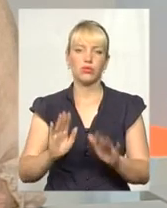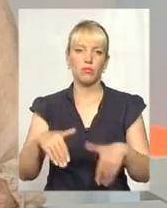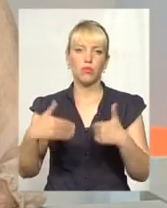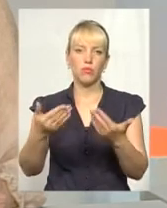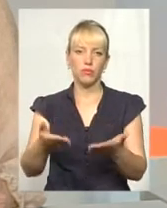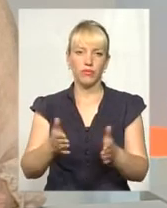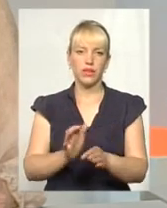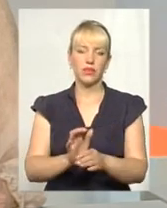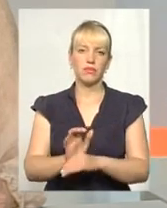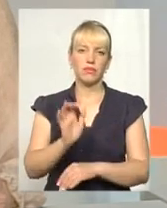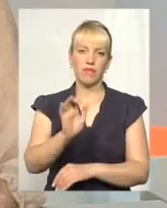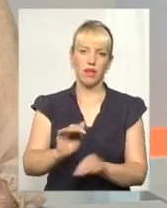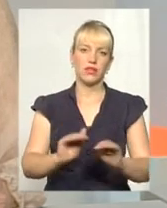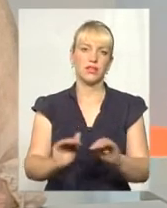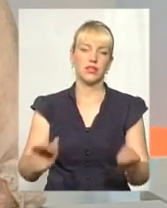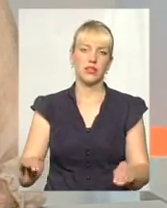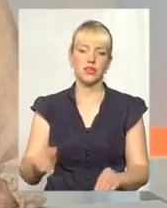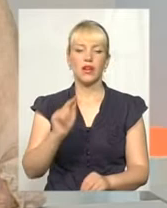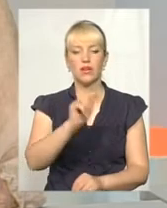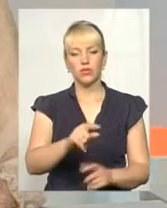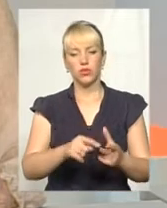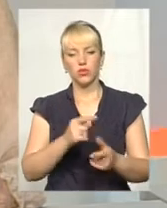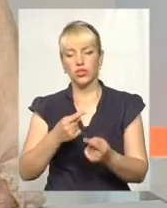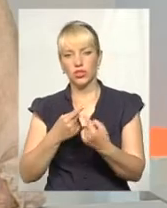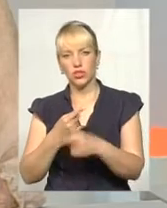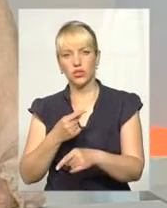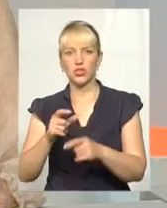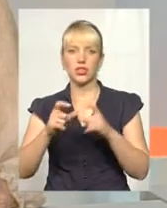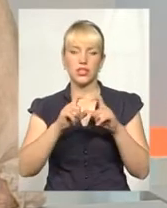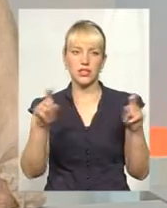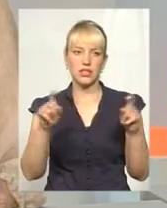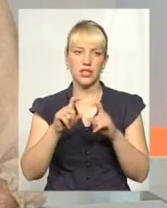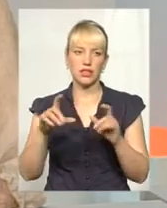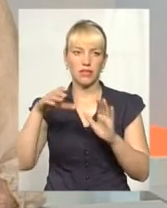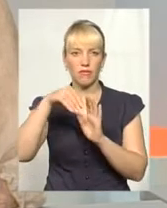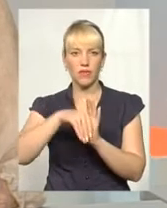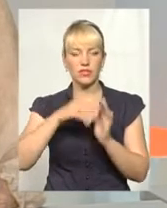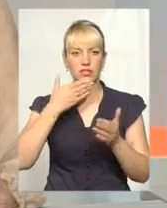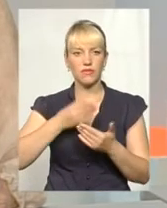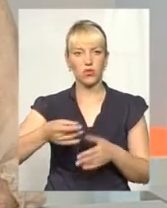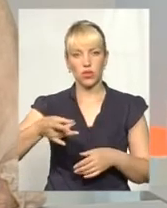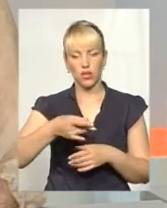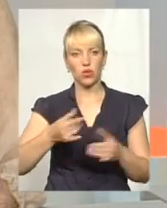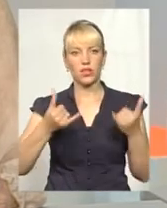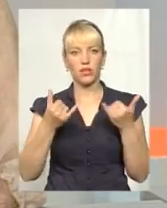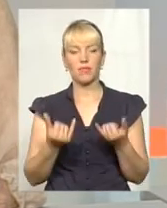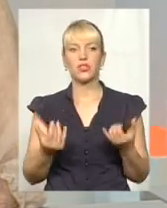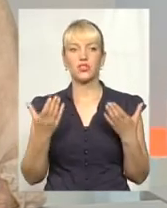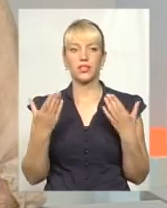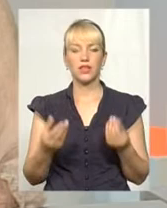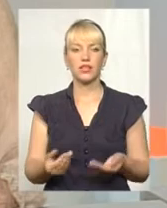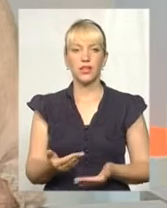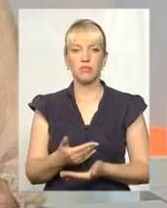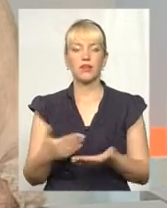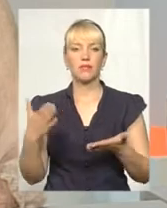відправляти діток в той чи інший заклад в межах власне свого мікрорайону. На теперішній день ми маємо